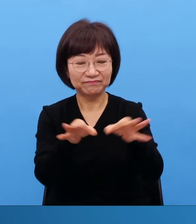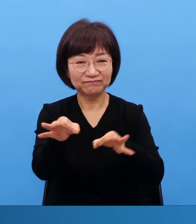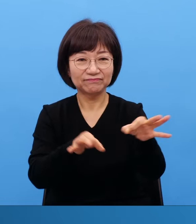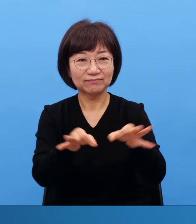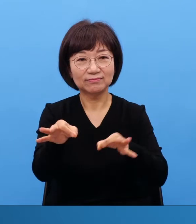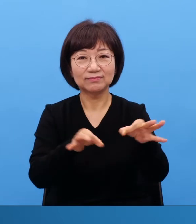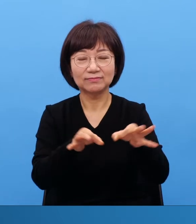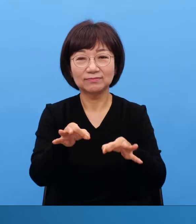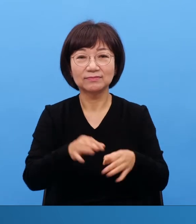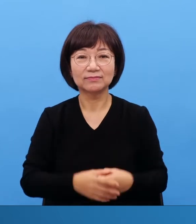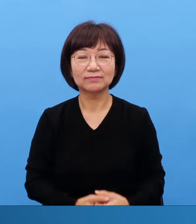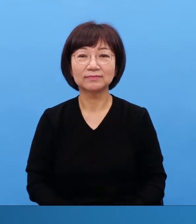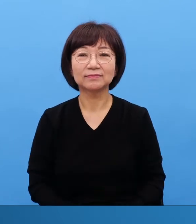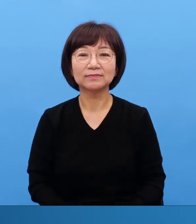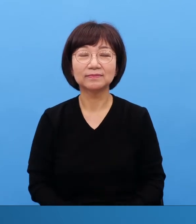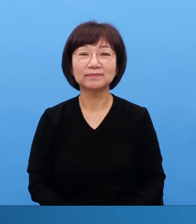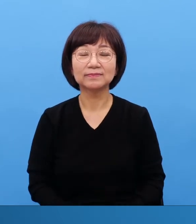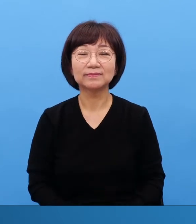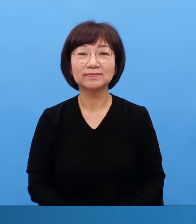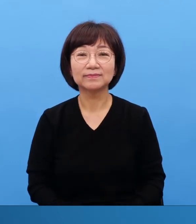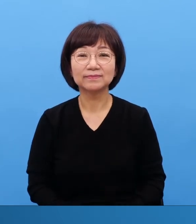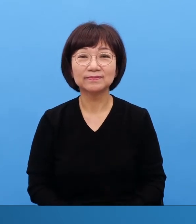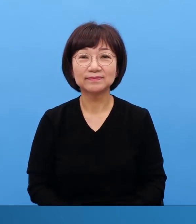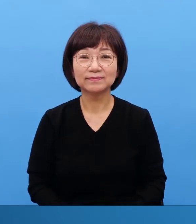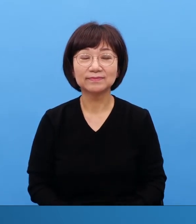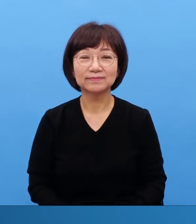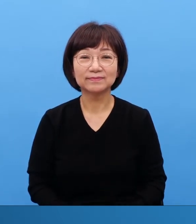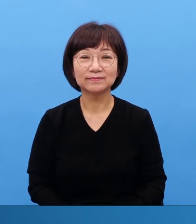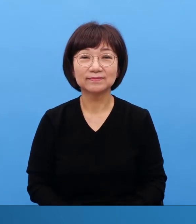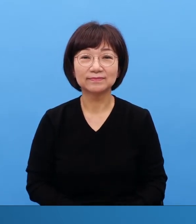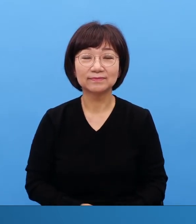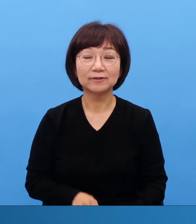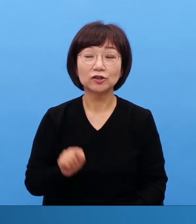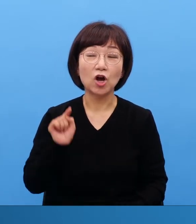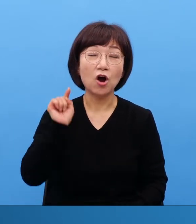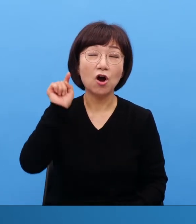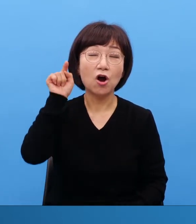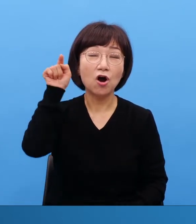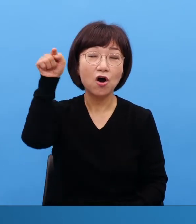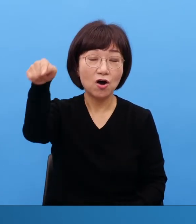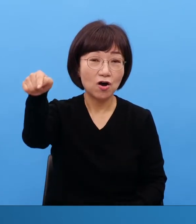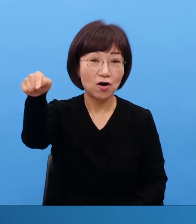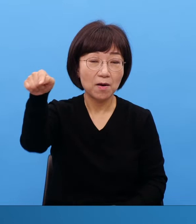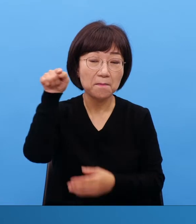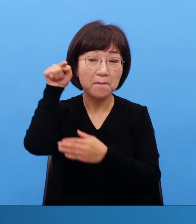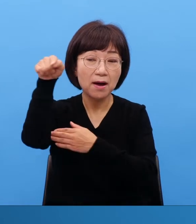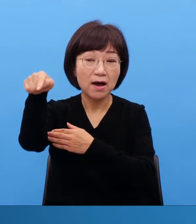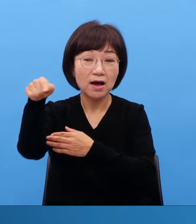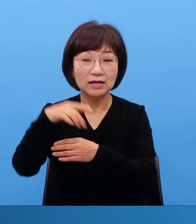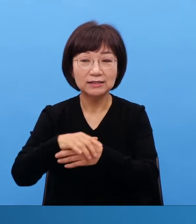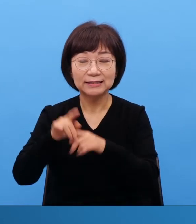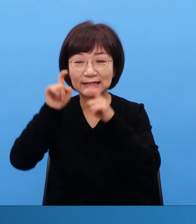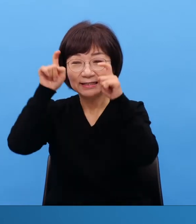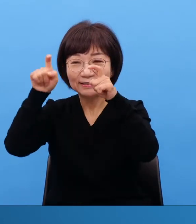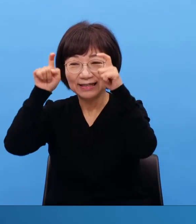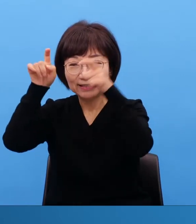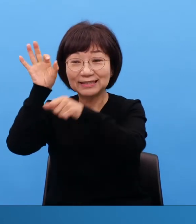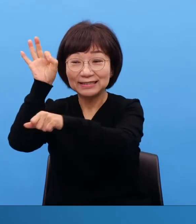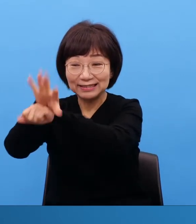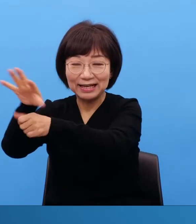그런데 바깥에서 양을 사오면 검사해서 탈락시켜요 그러니까